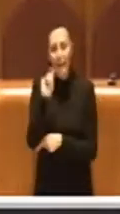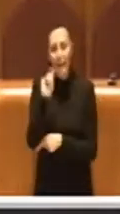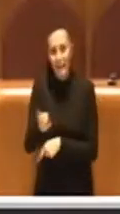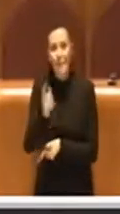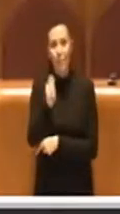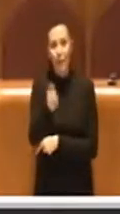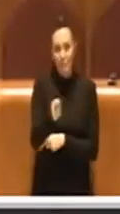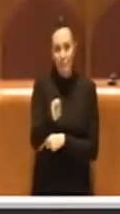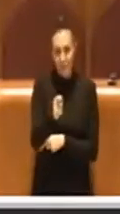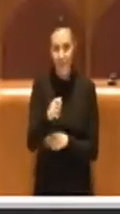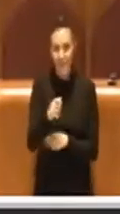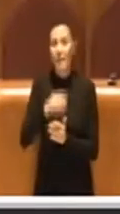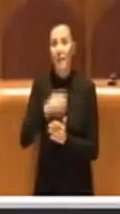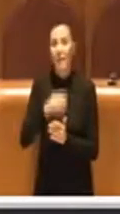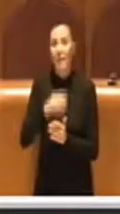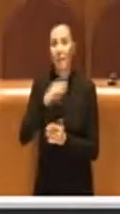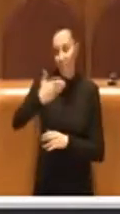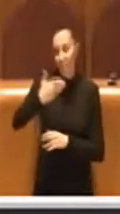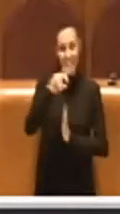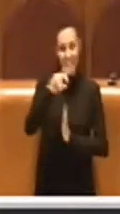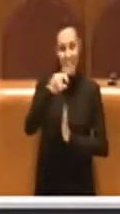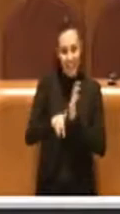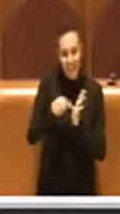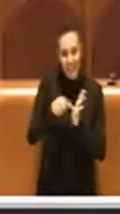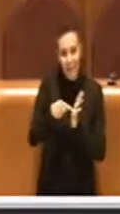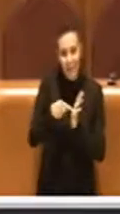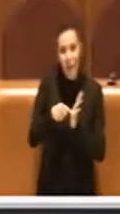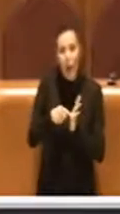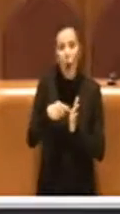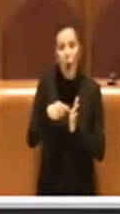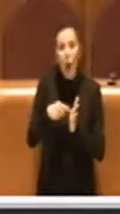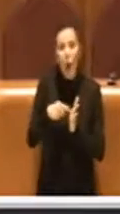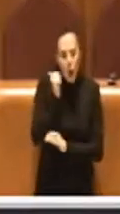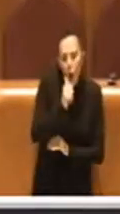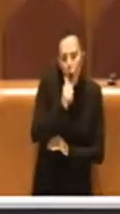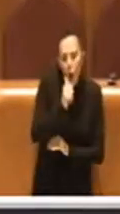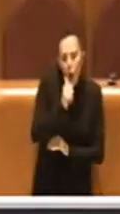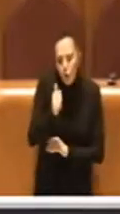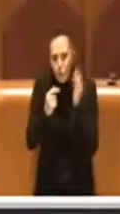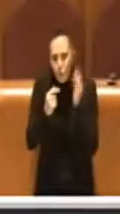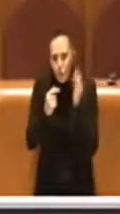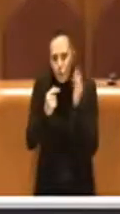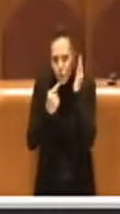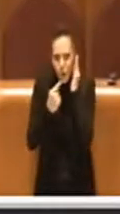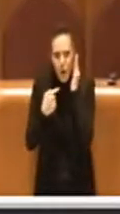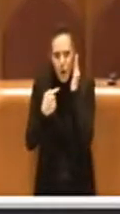escursus delle vecchie delibere negli anni precedenti, ognuno, ho notato, si vota i suoi debiti